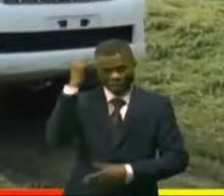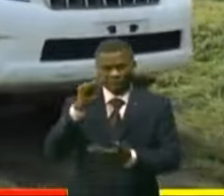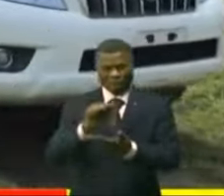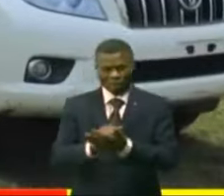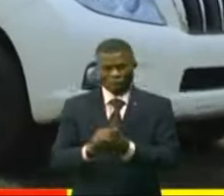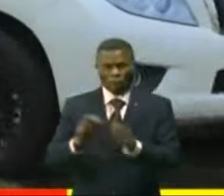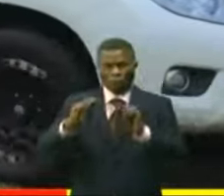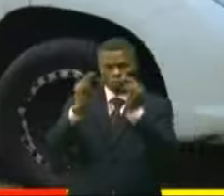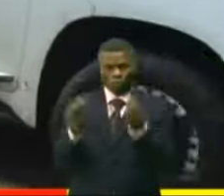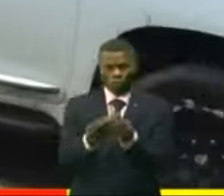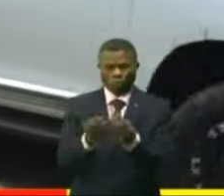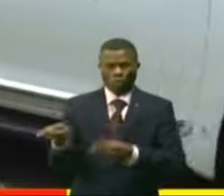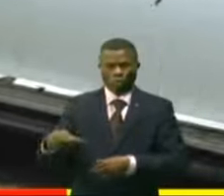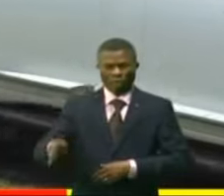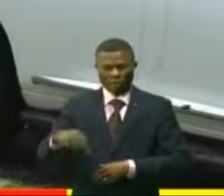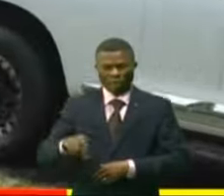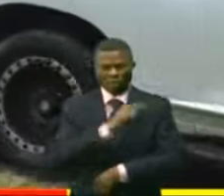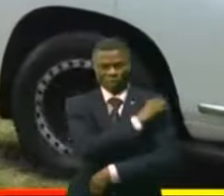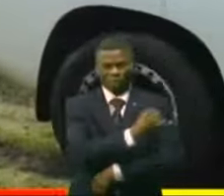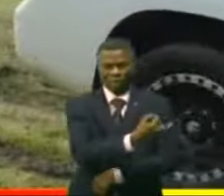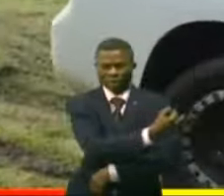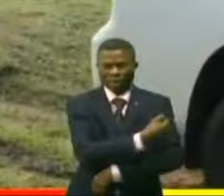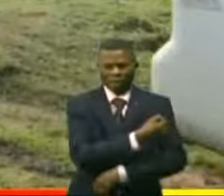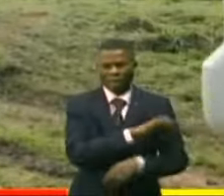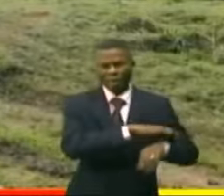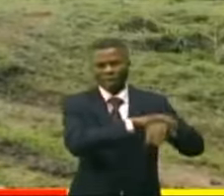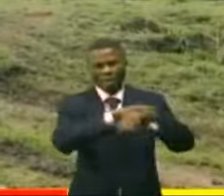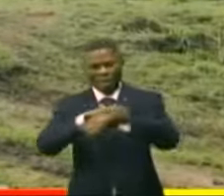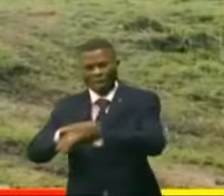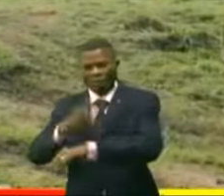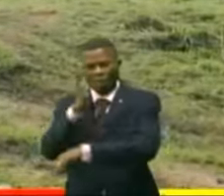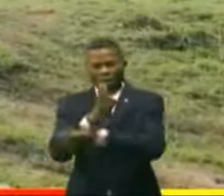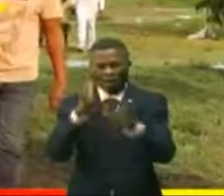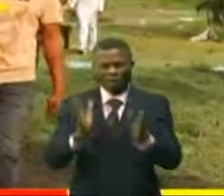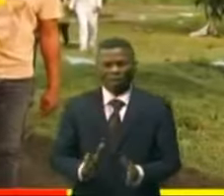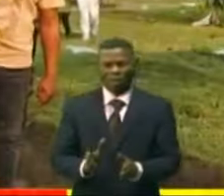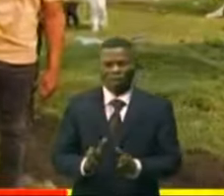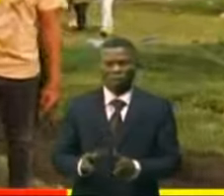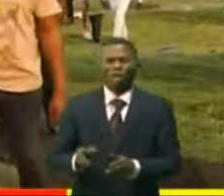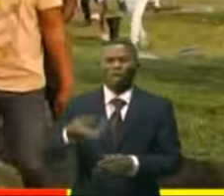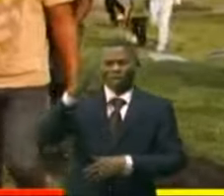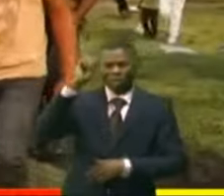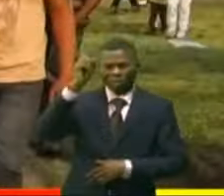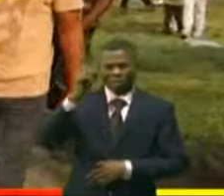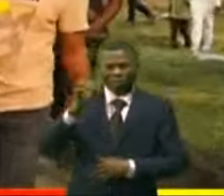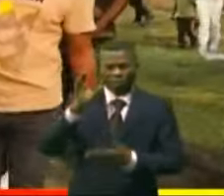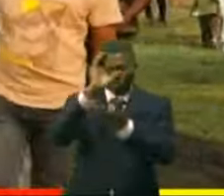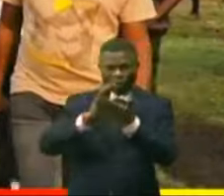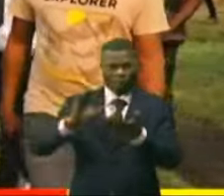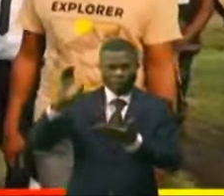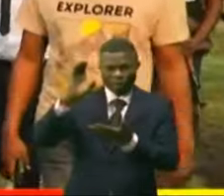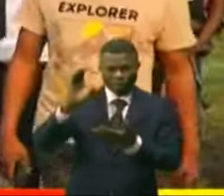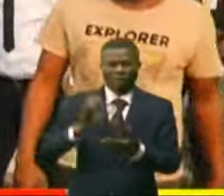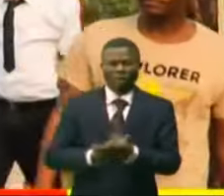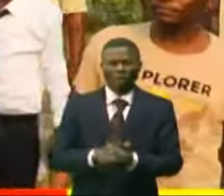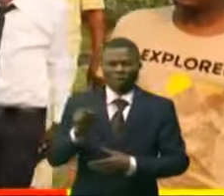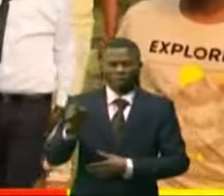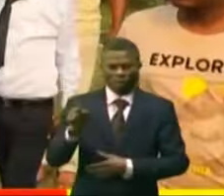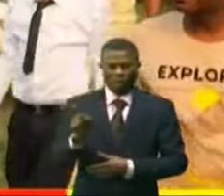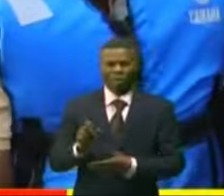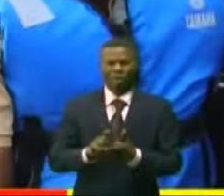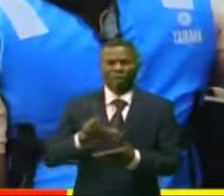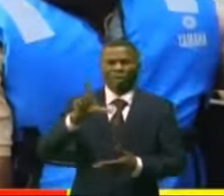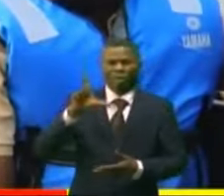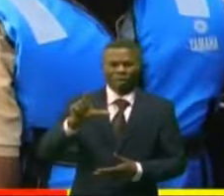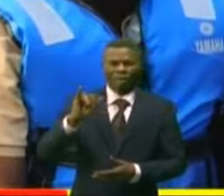délégation de la province, conduite par le conseiller principal du gouverneur de province, le colonel Christian Eliaba, a effectué ce